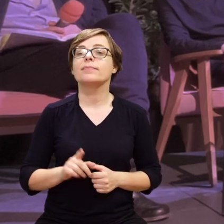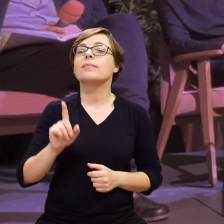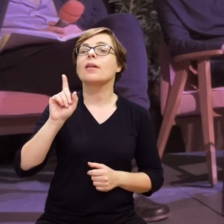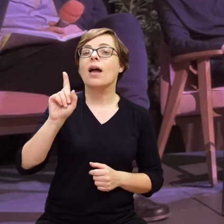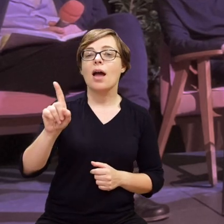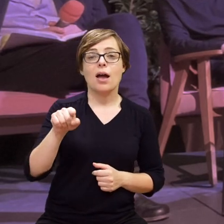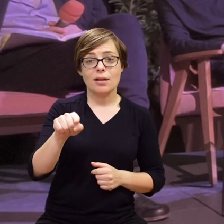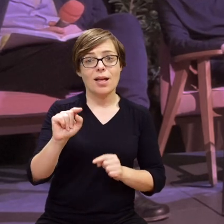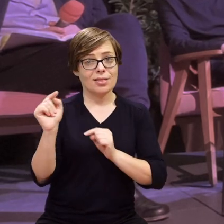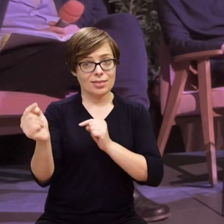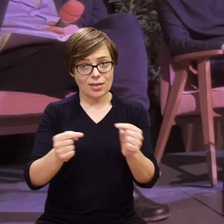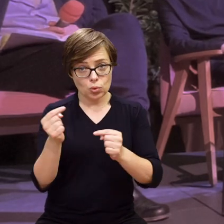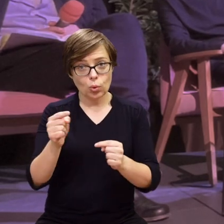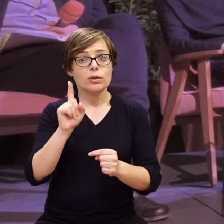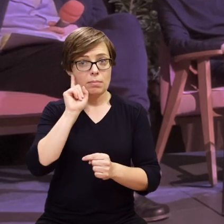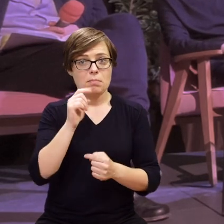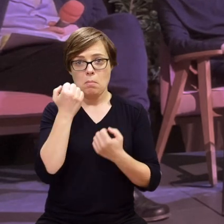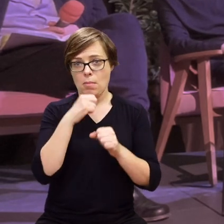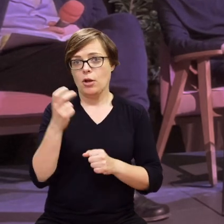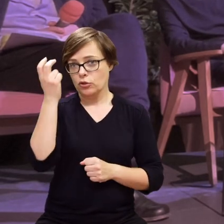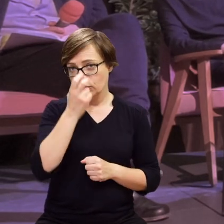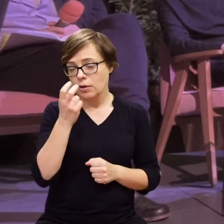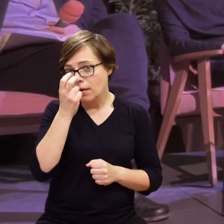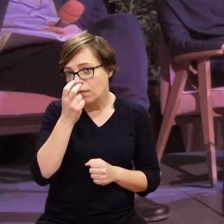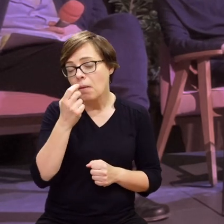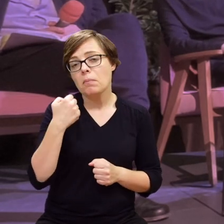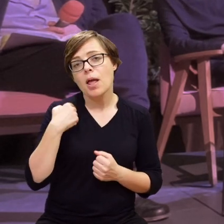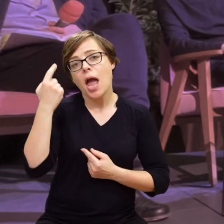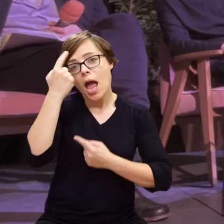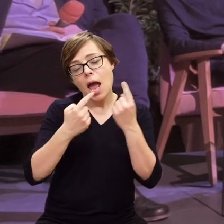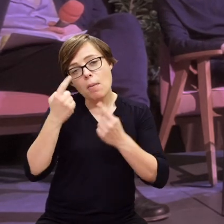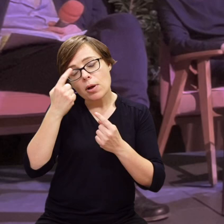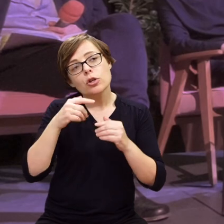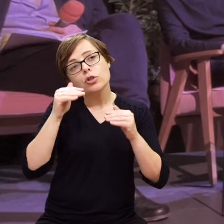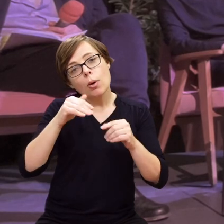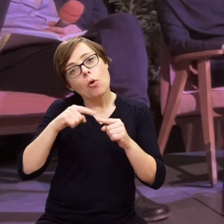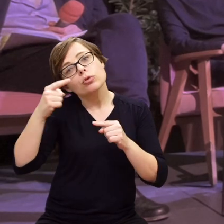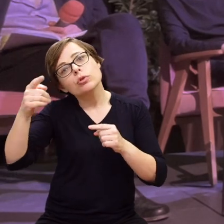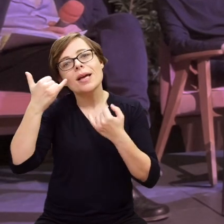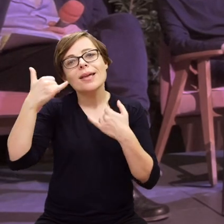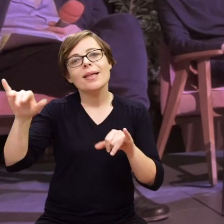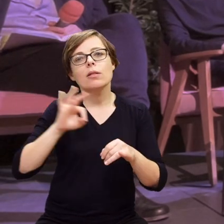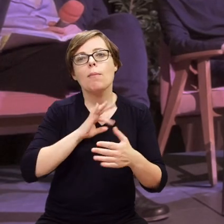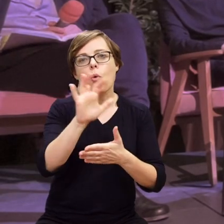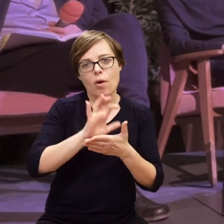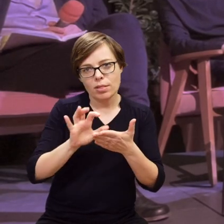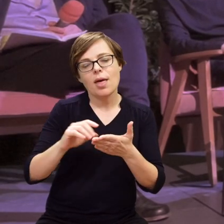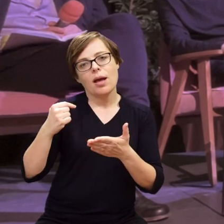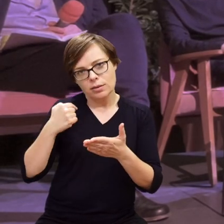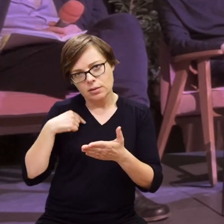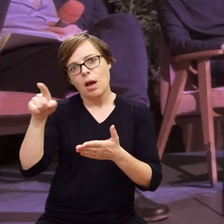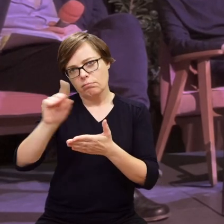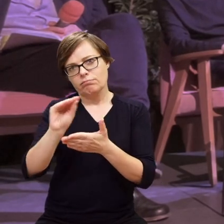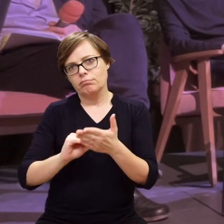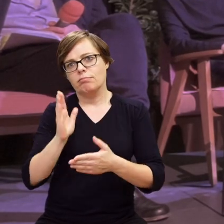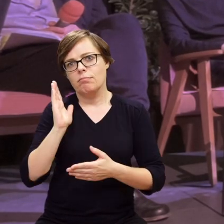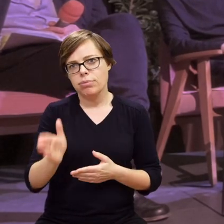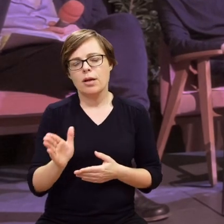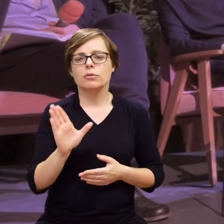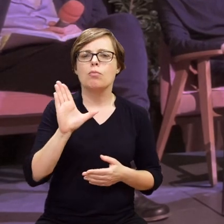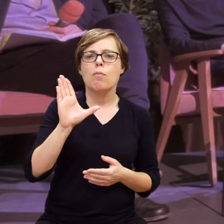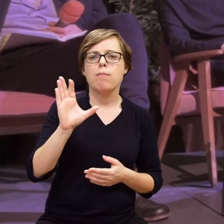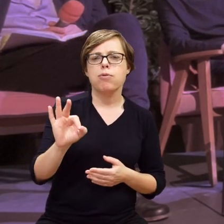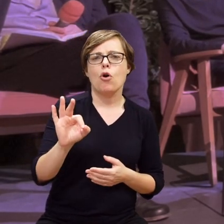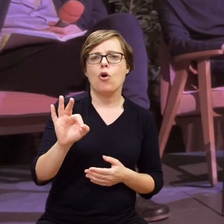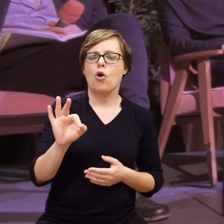Natomiast dyskusja jest bardzo, bardzo ciekawa i myślę, że wrócę do niej w którymś z sensu, bo tu jest to